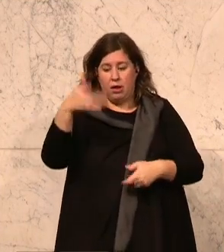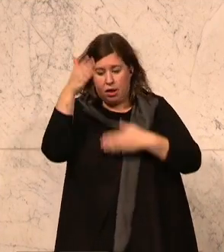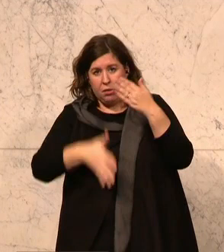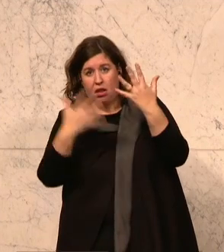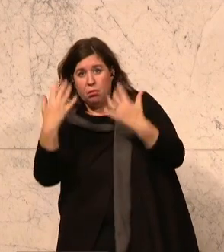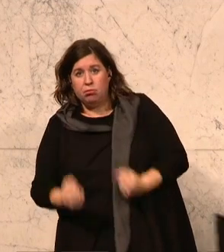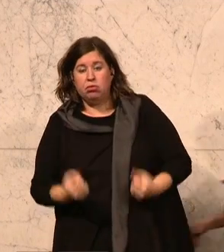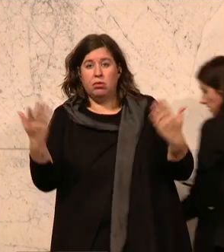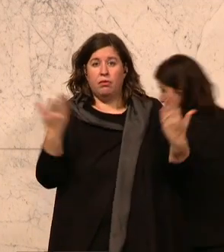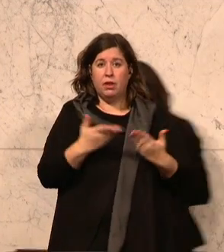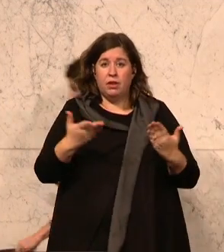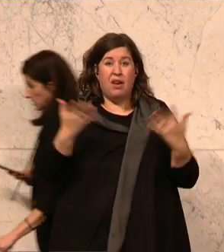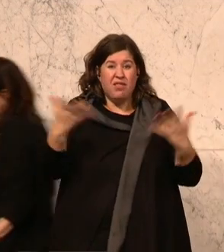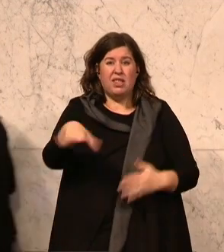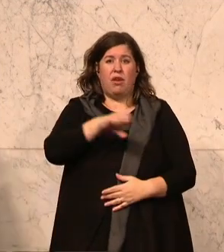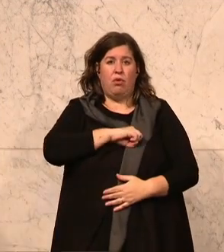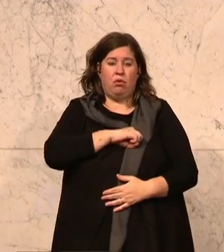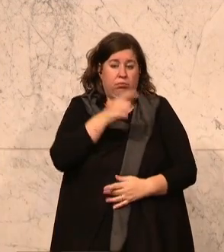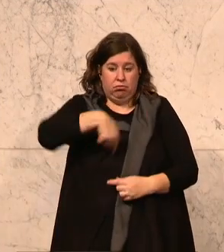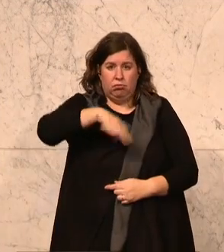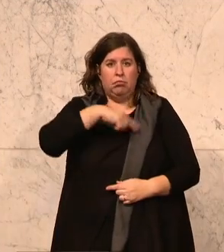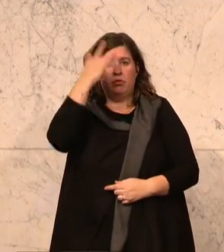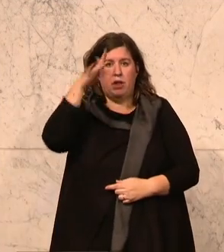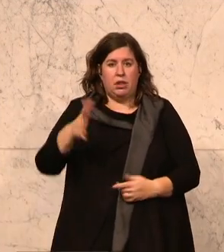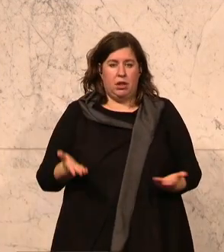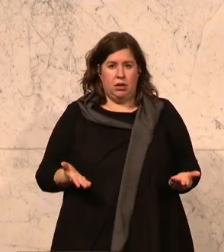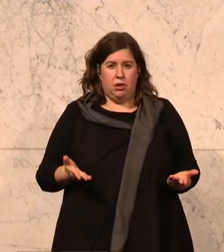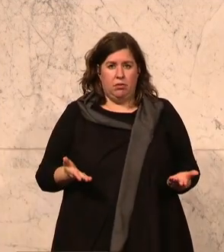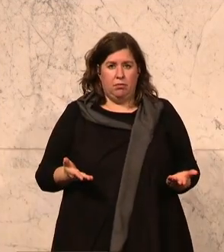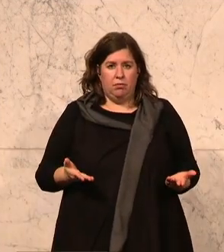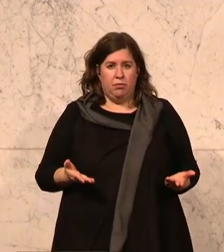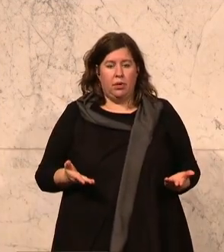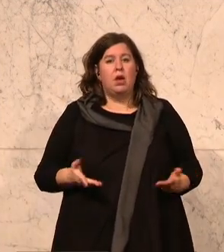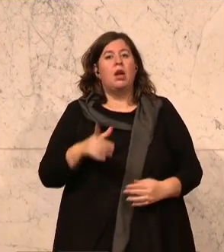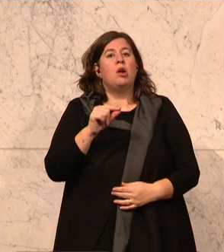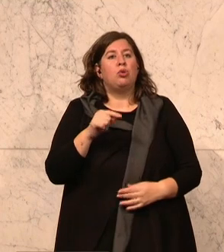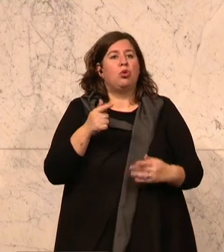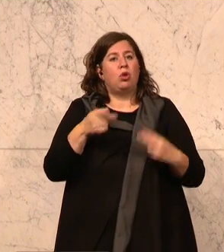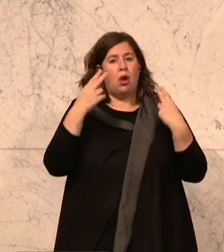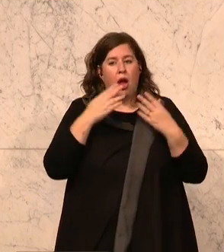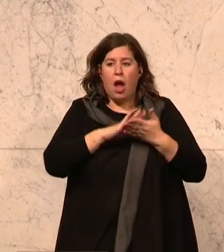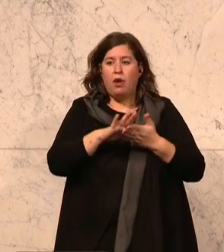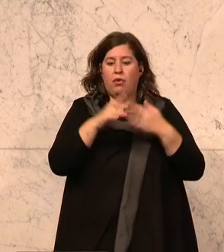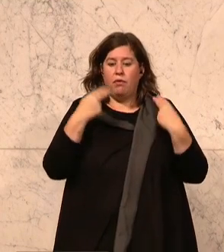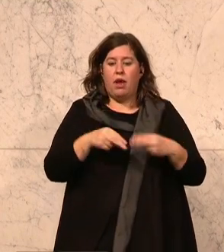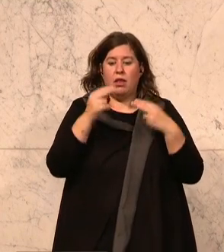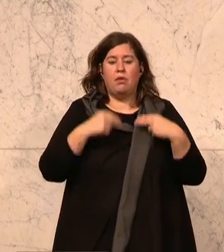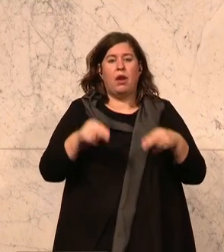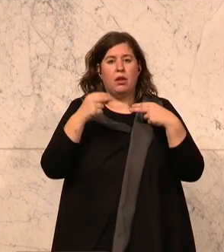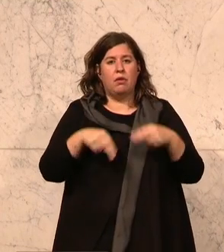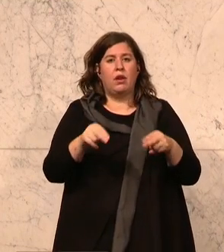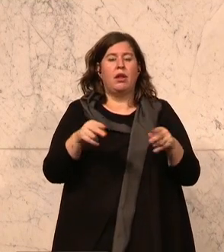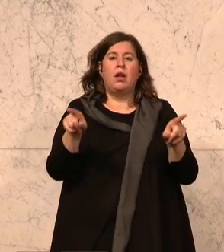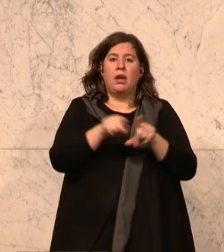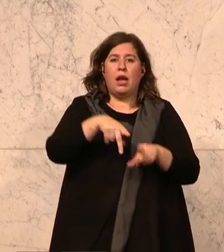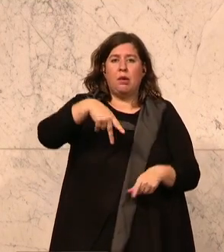es bringt, was ist der Erfolg. Wir wissen es nicht. Man tut hier ganz einfach so weiter, wie wir das ja aus den